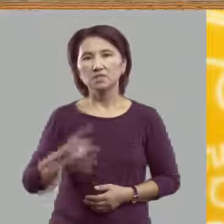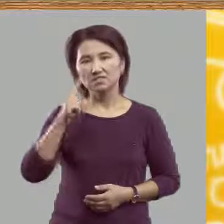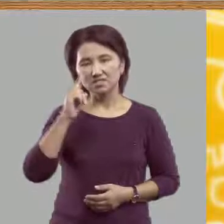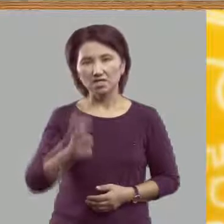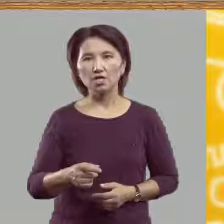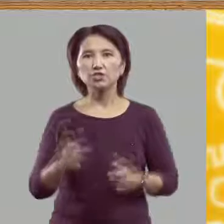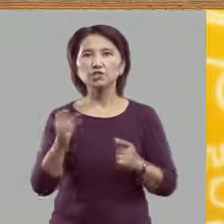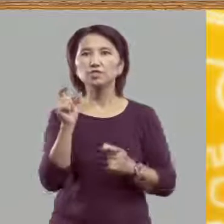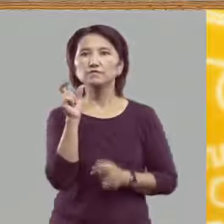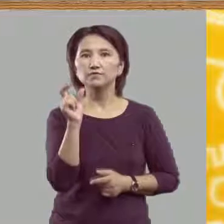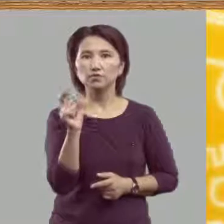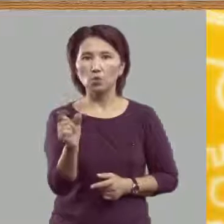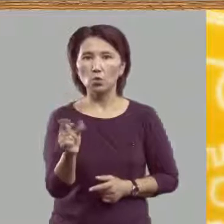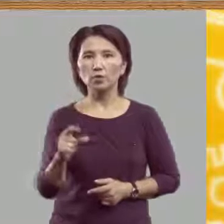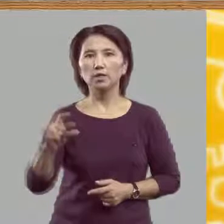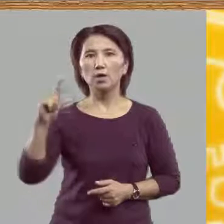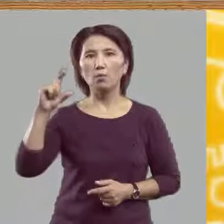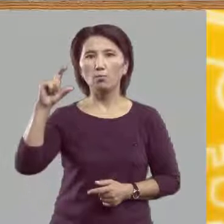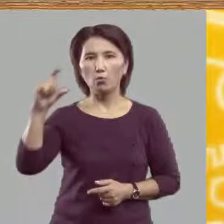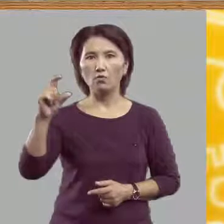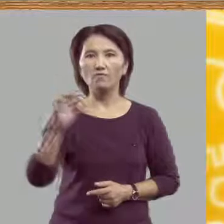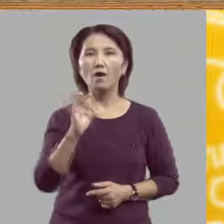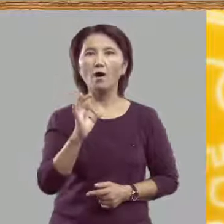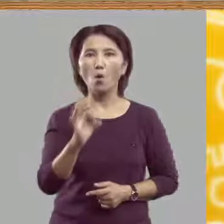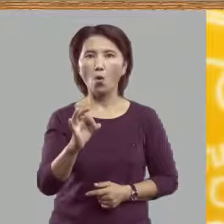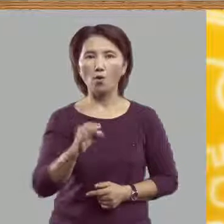слоге буква Ё.